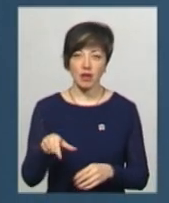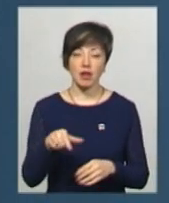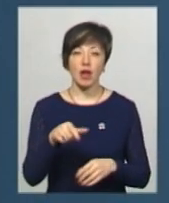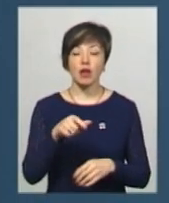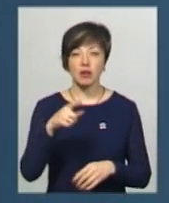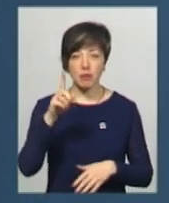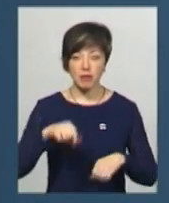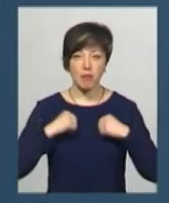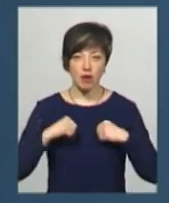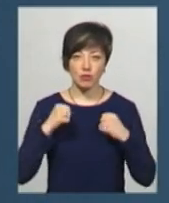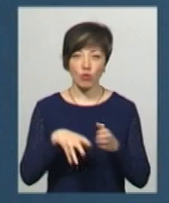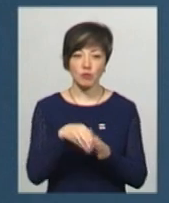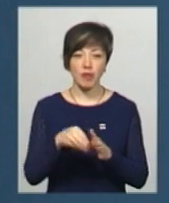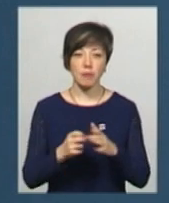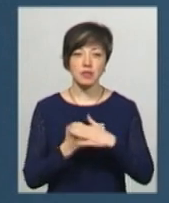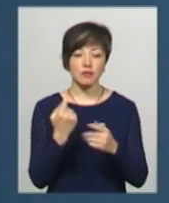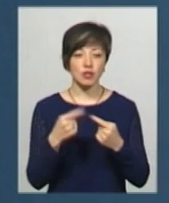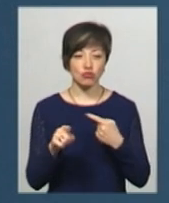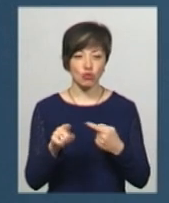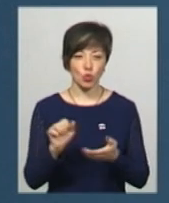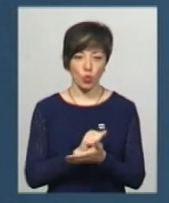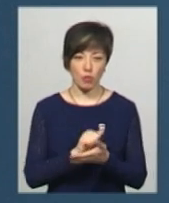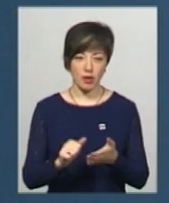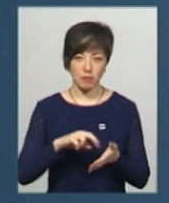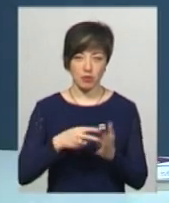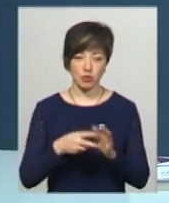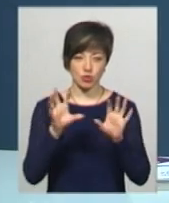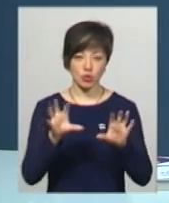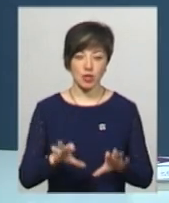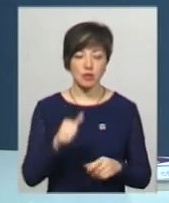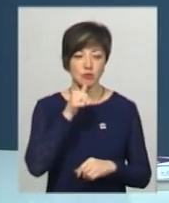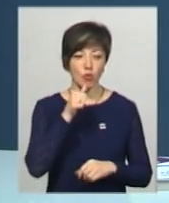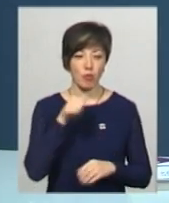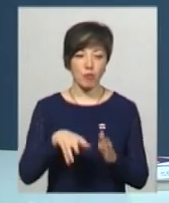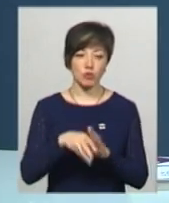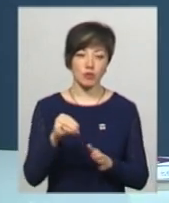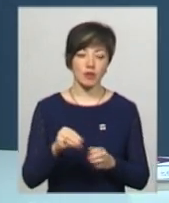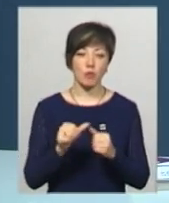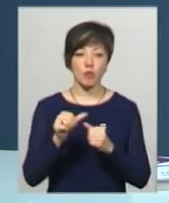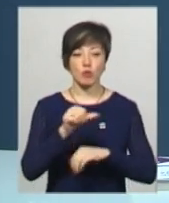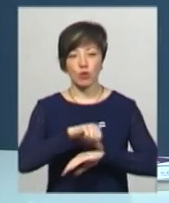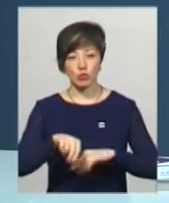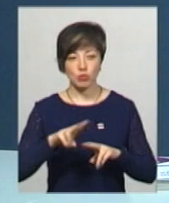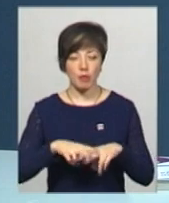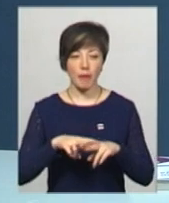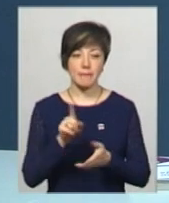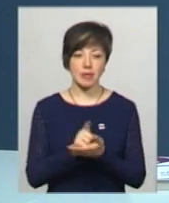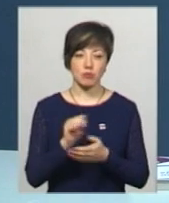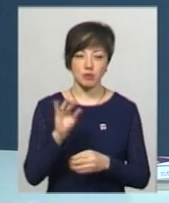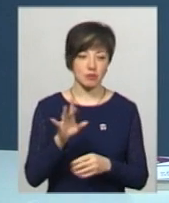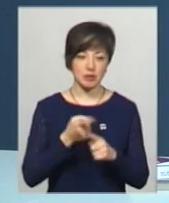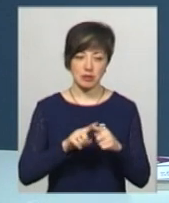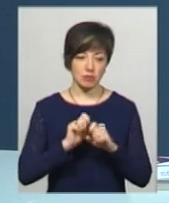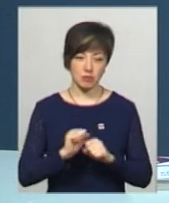люди досі намагаються голосувати на підставі інших документів, ніж все передбачено законом. Це спроби проголосувати по закордонному паспорту, по пенсійному